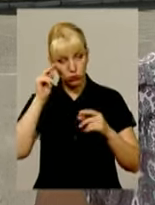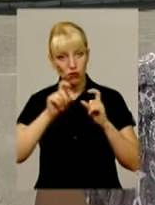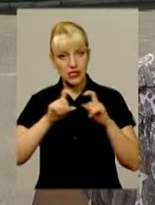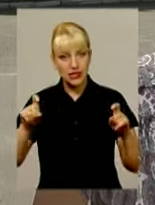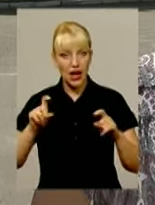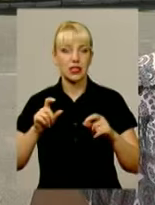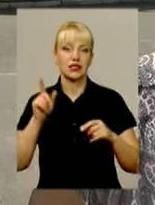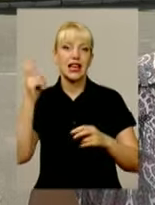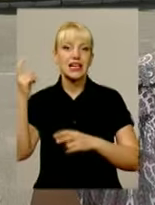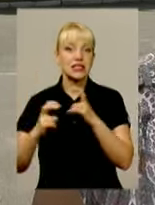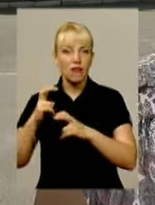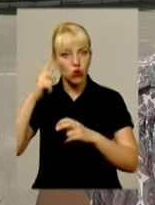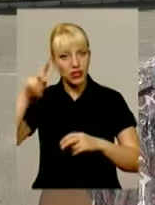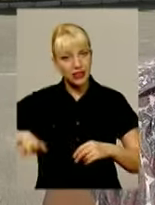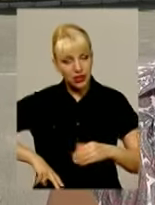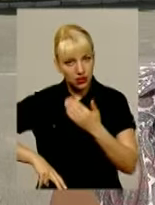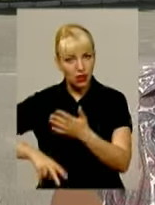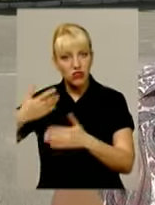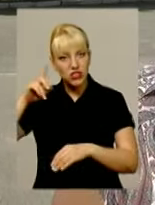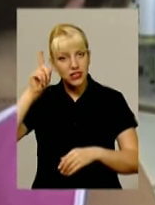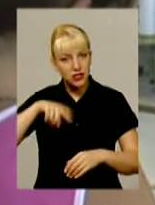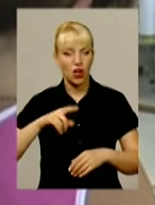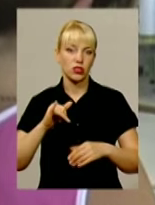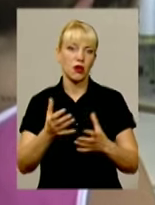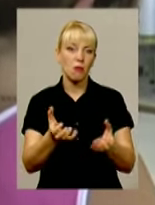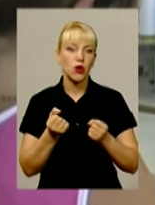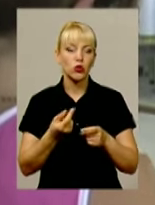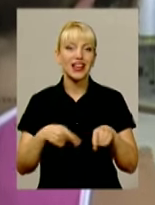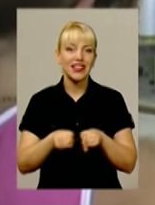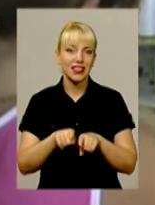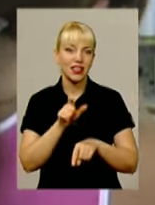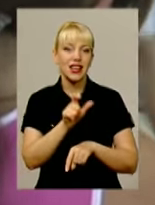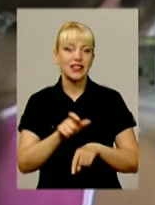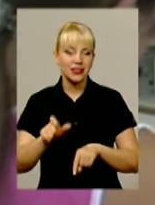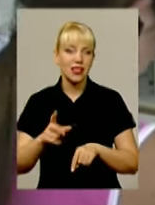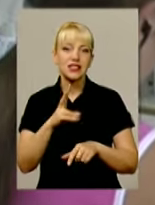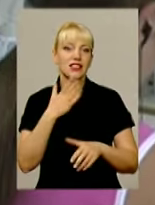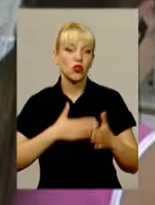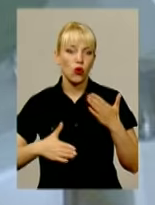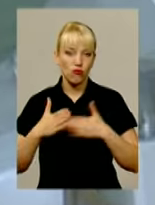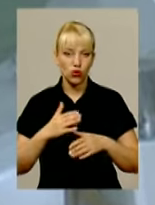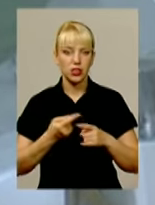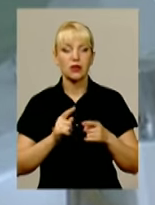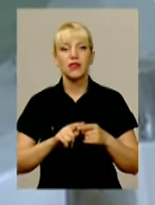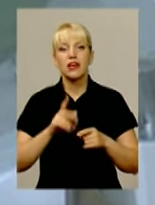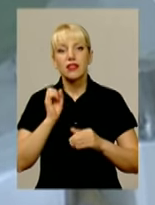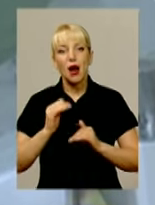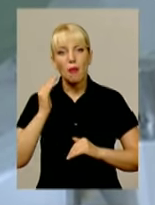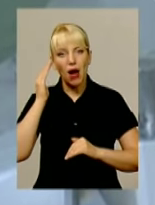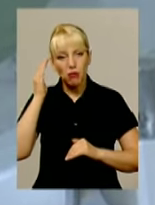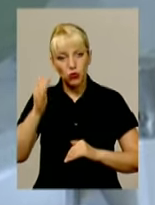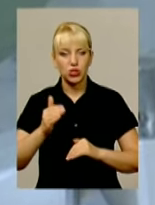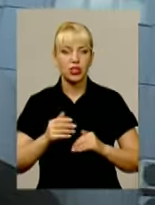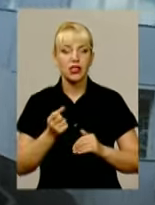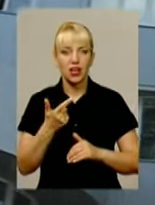беруть їх до себе на свої підприємства із задоволенням. Аналізувати та моніторити потреби підприємців на майбутні кілька років має центр